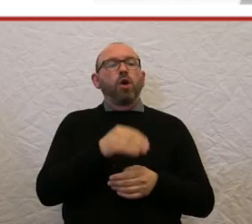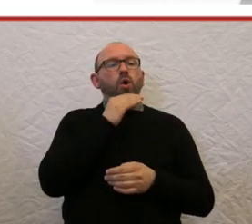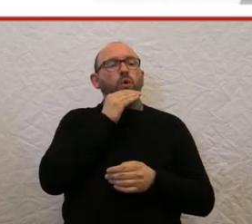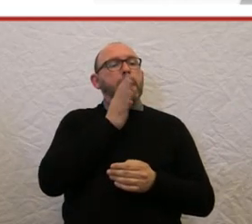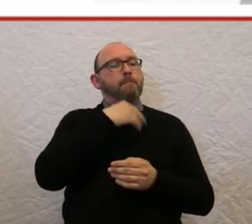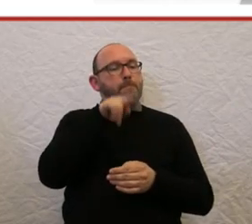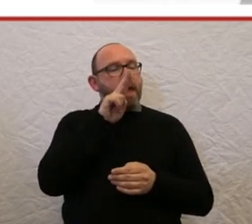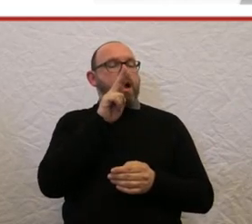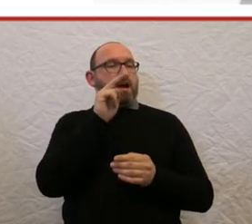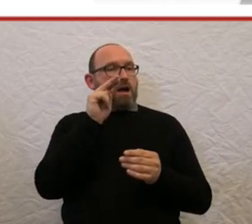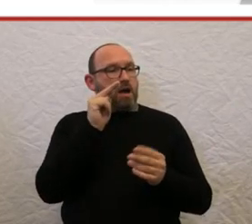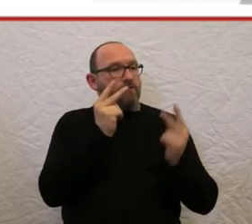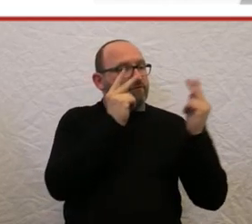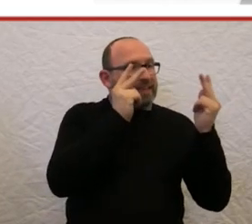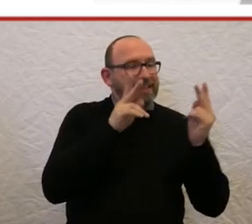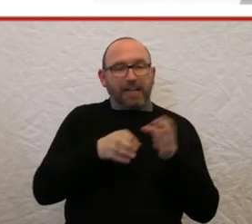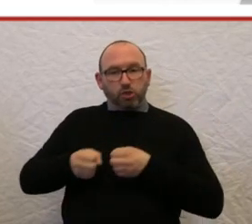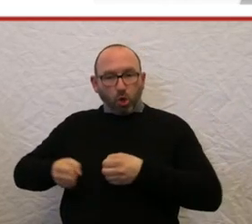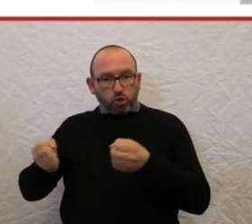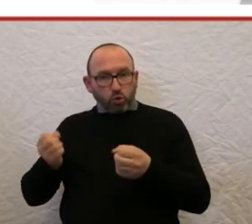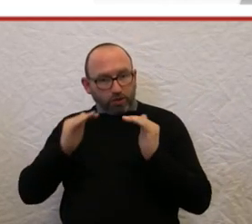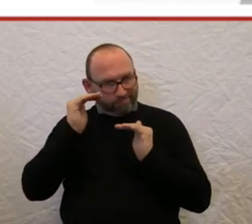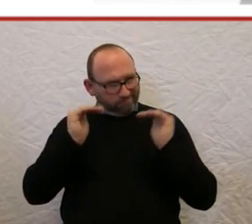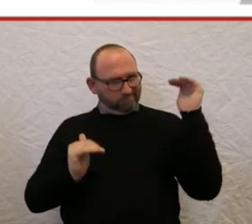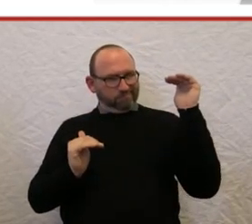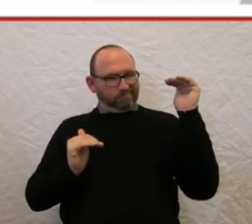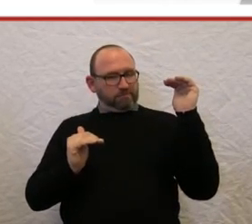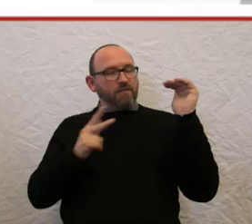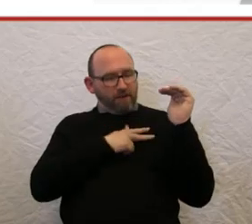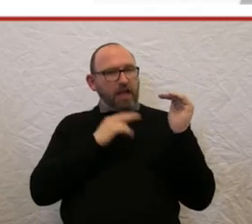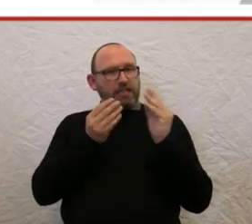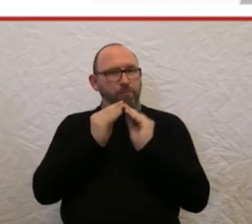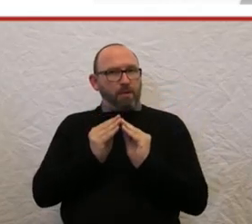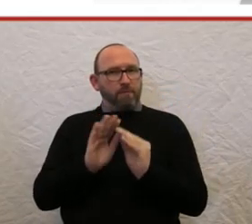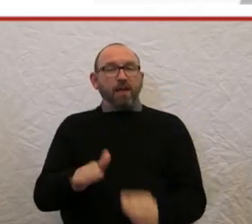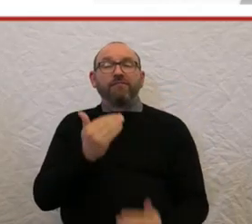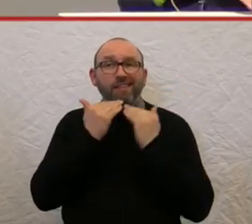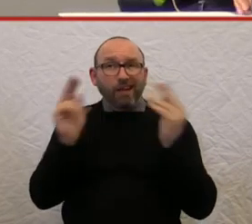Aufmerksamkeit bekommen als Rollstühle, haben wir ein Problem. Vielen Dank.